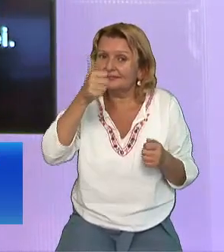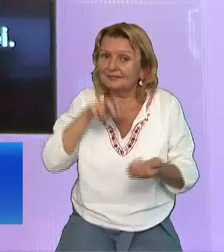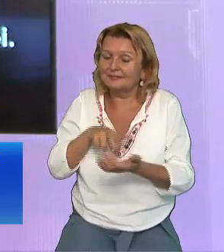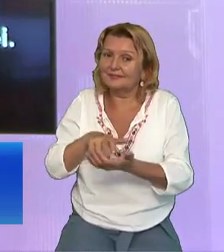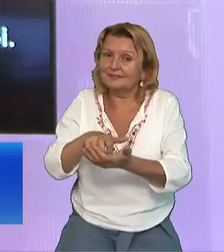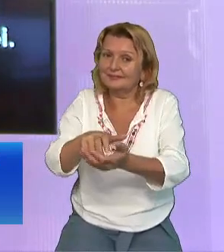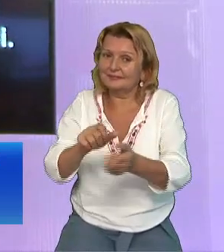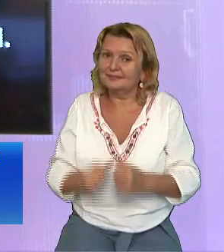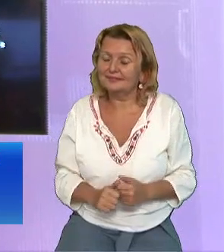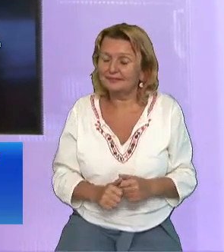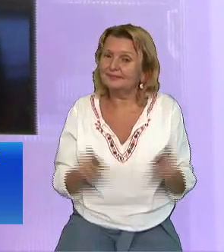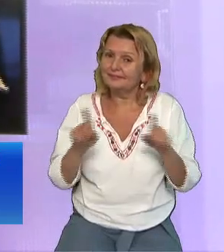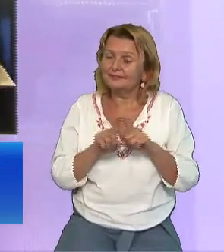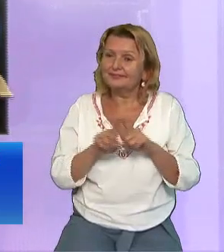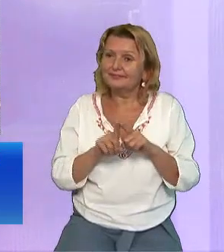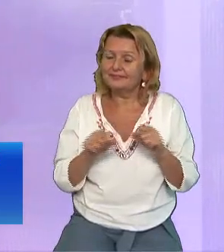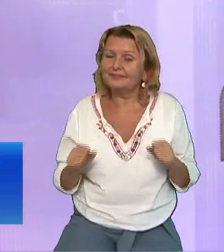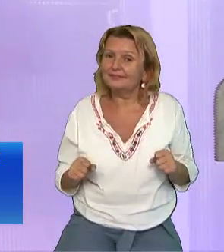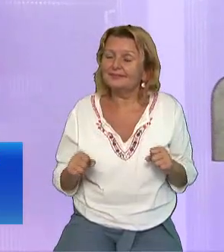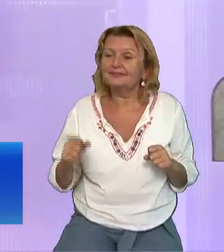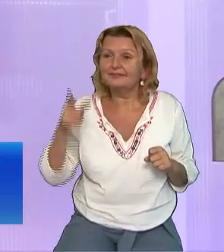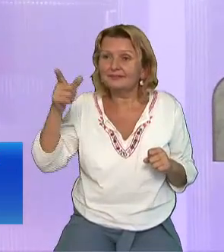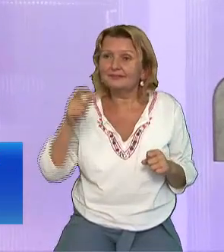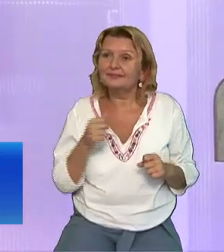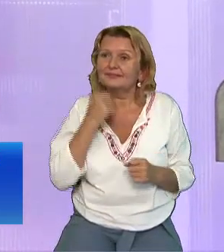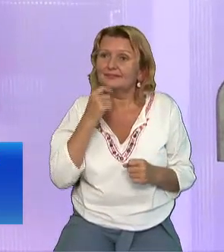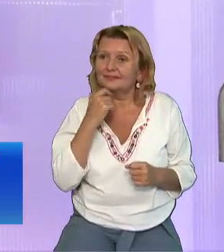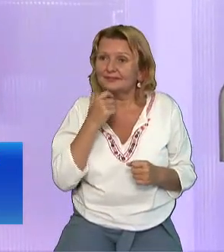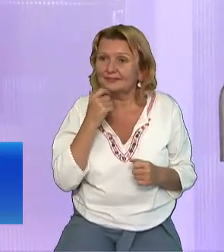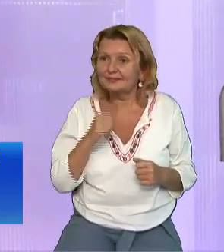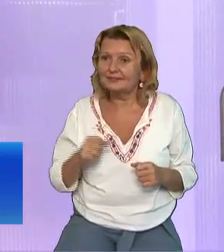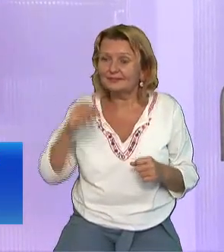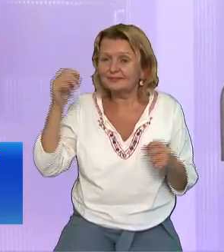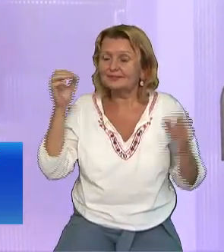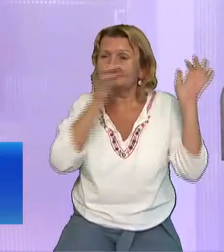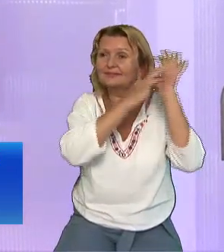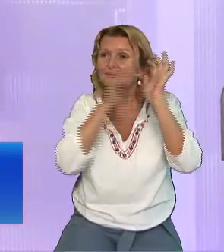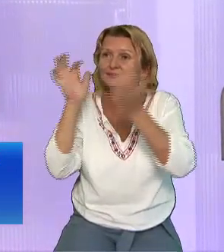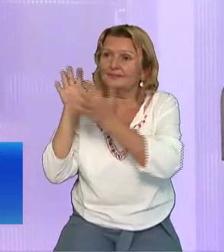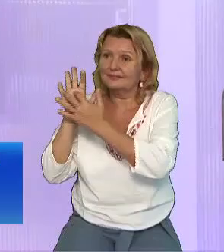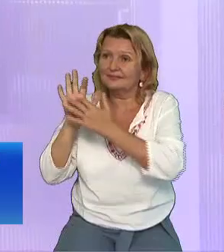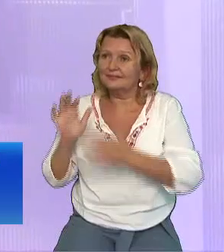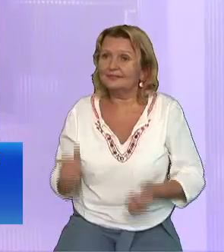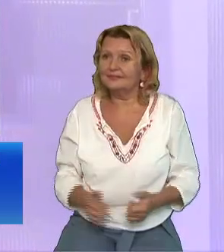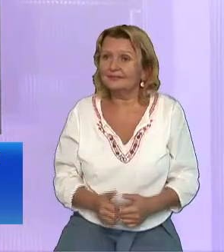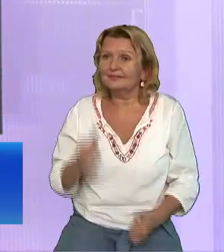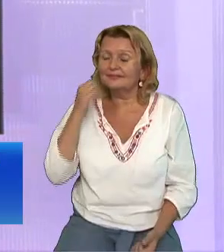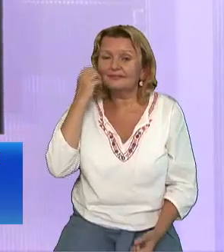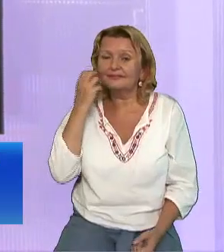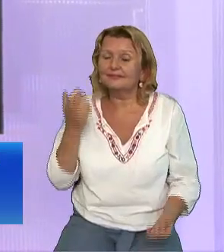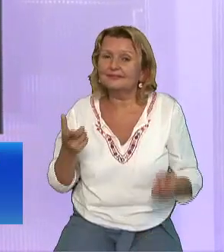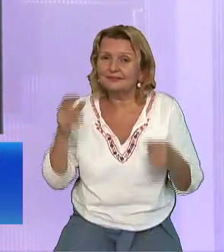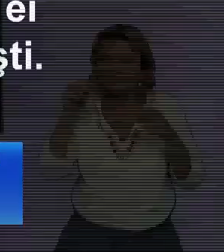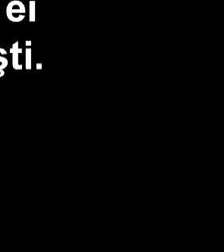Pe drumul spre Emaus El le-a zis Versetul 17 Ce vorbe sunt acestea pe care le schimbați între voi pe drum